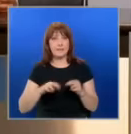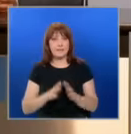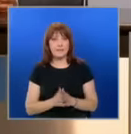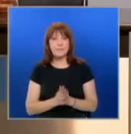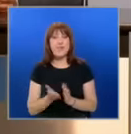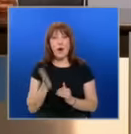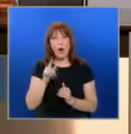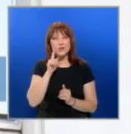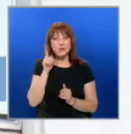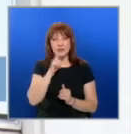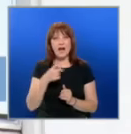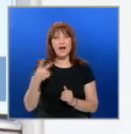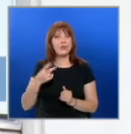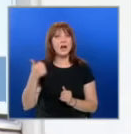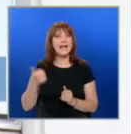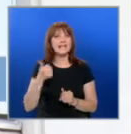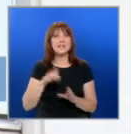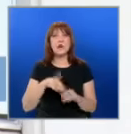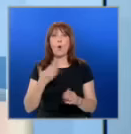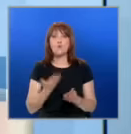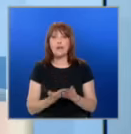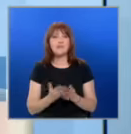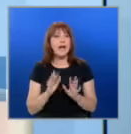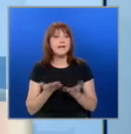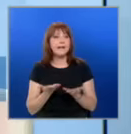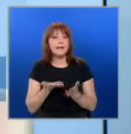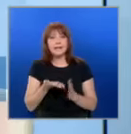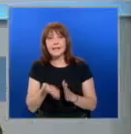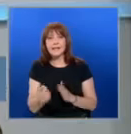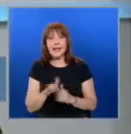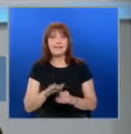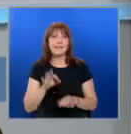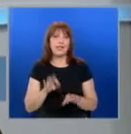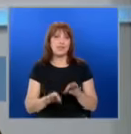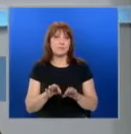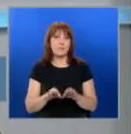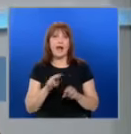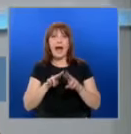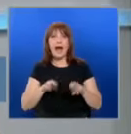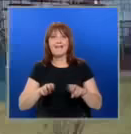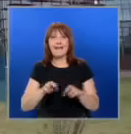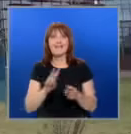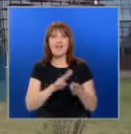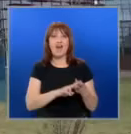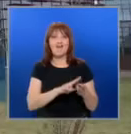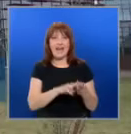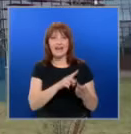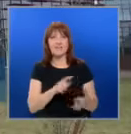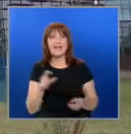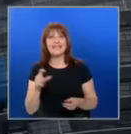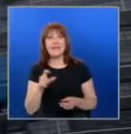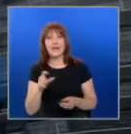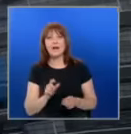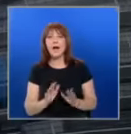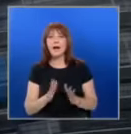В още от деня, втора лидерска оставка след вота, накъде след изборите. Анализ на Валерия Велева и Любомир Стефанов. Какъв